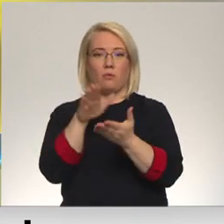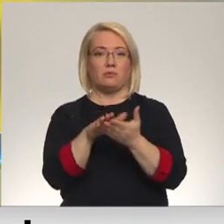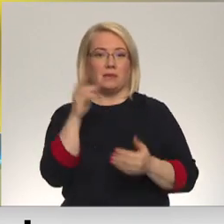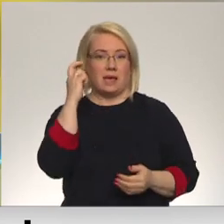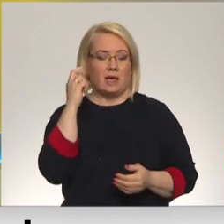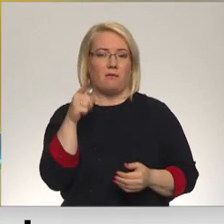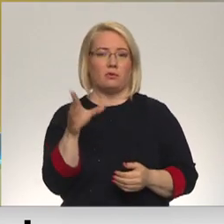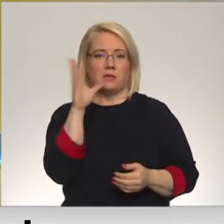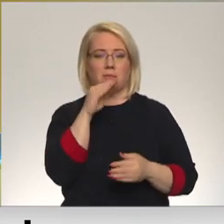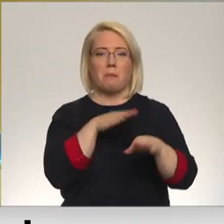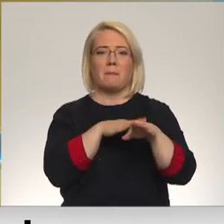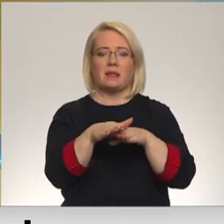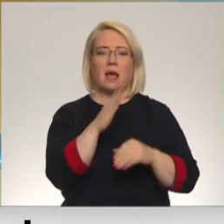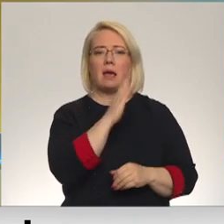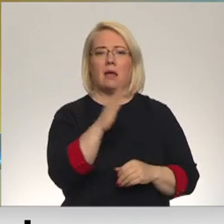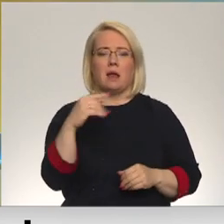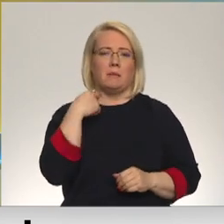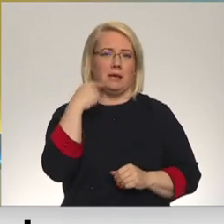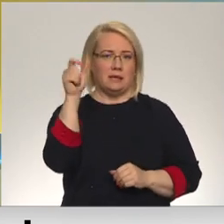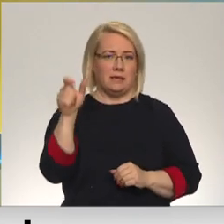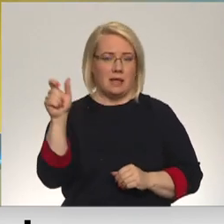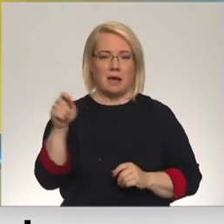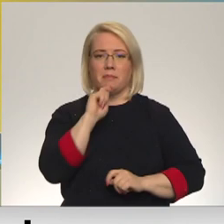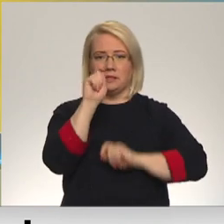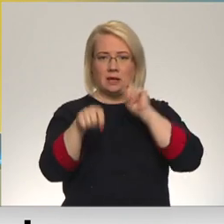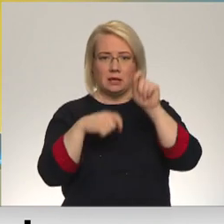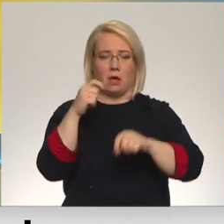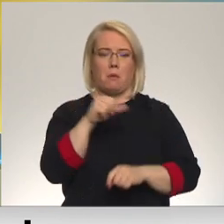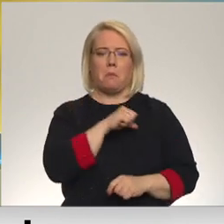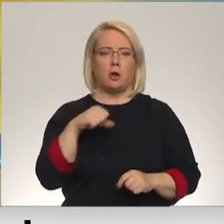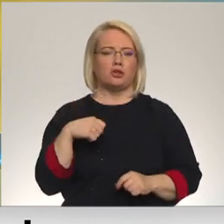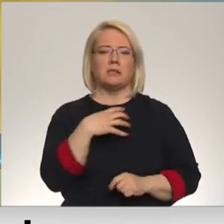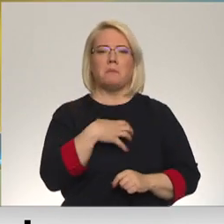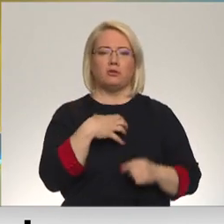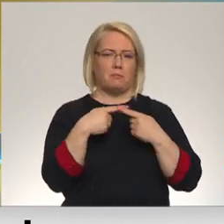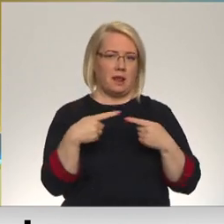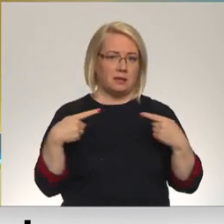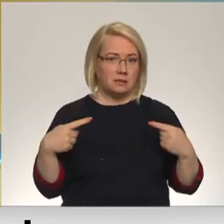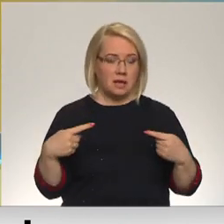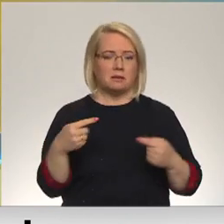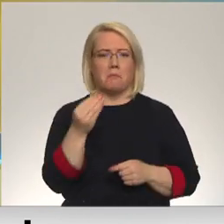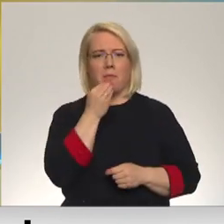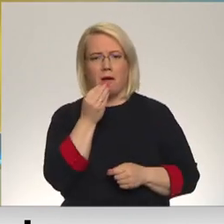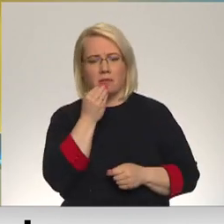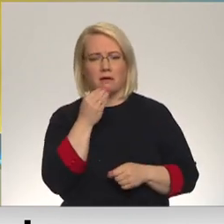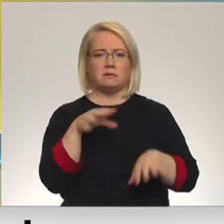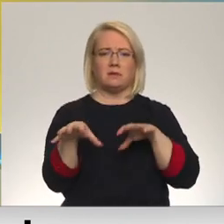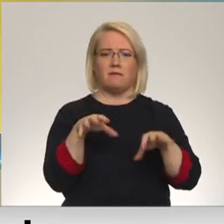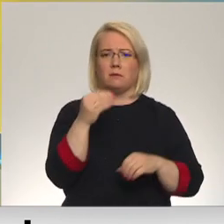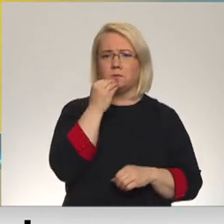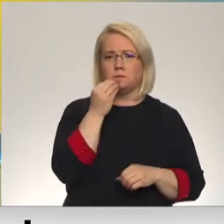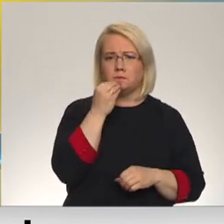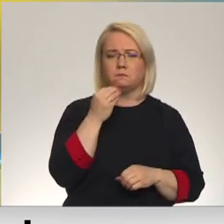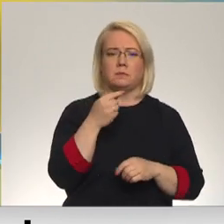būs iespējams piepildīt tik vienam rīdziniekam, ziedojot pašas nepieciešamākās preces. Pārtiku dzīvnieku barību,